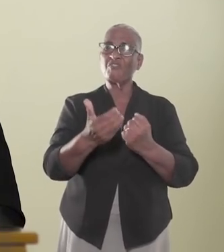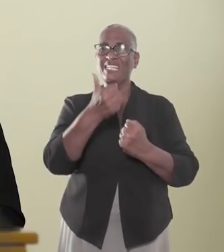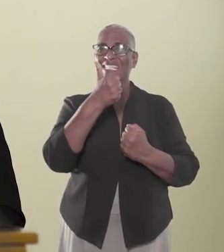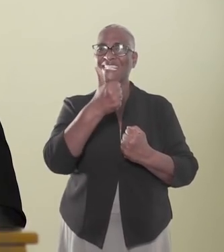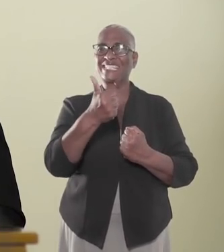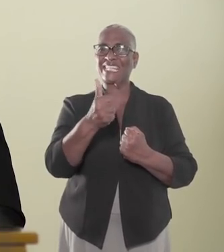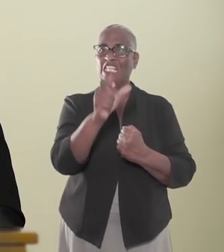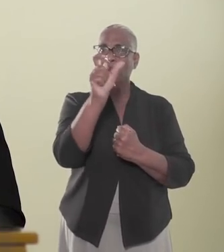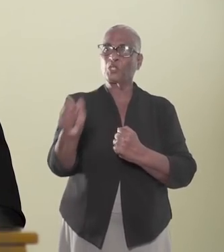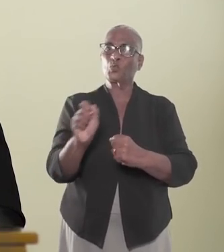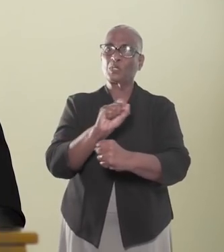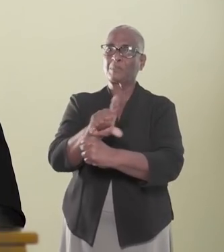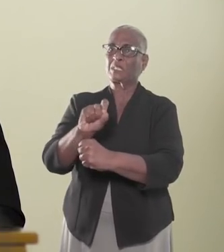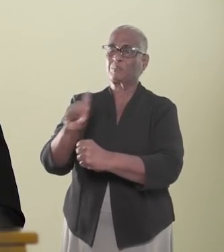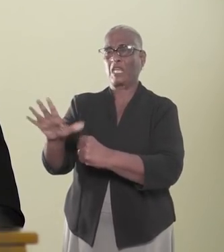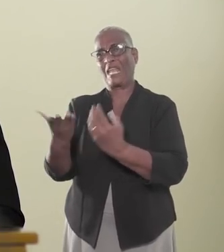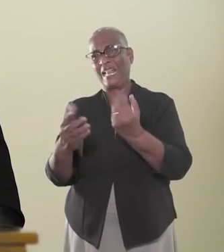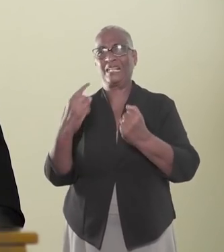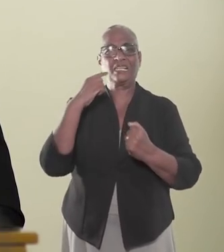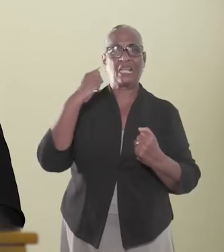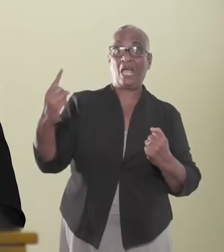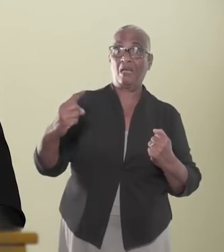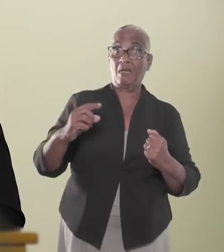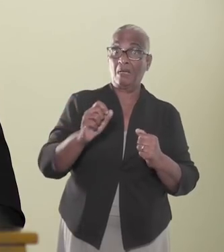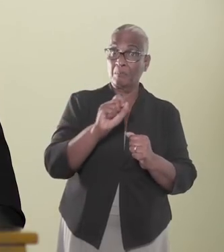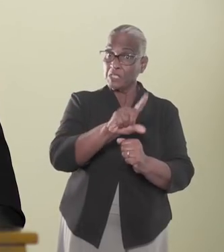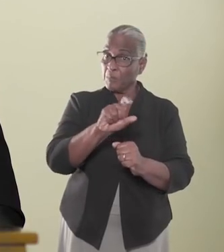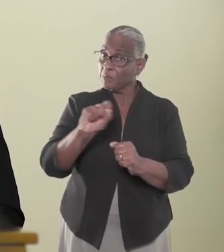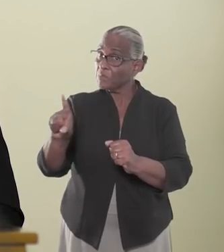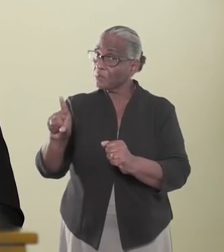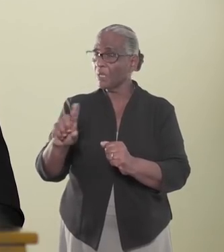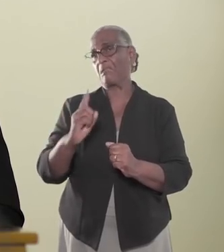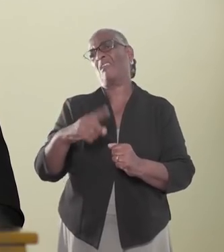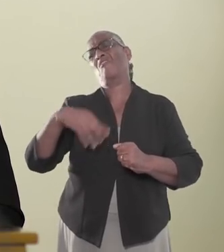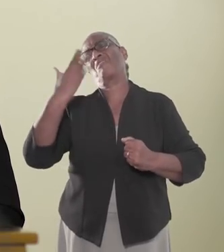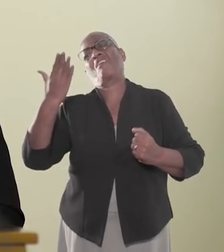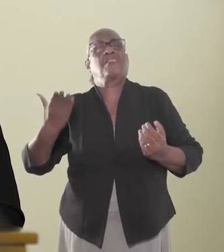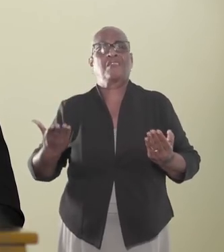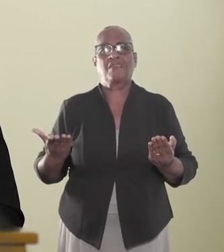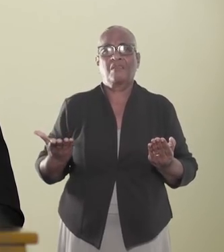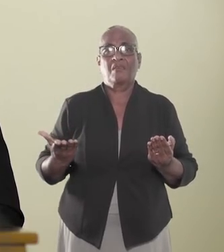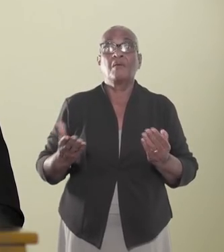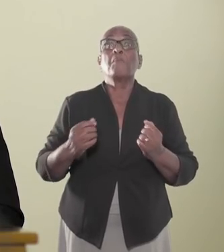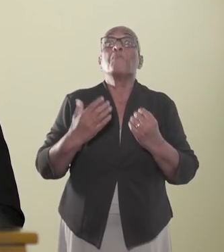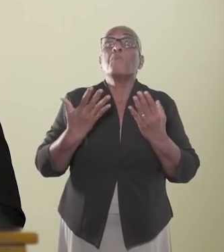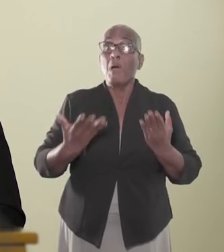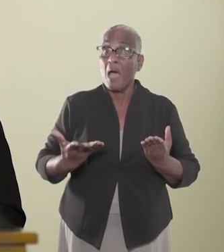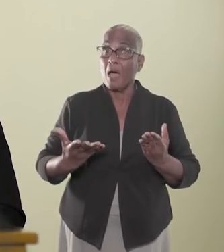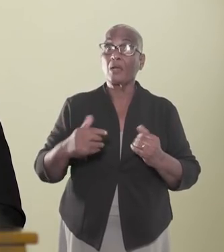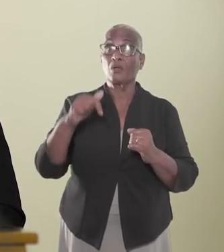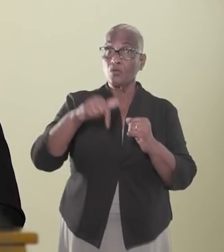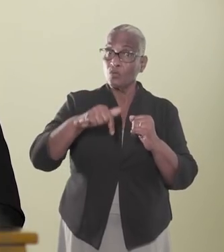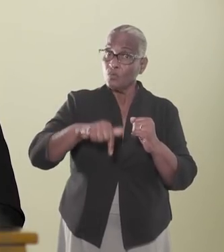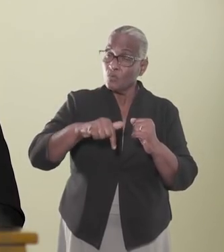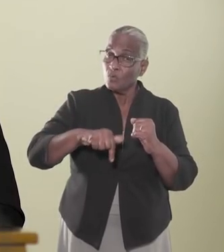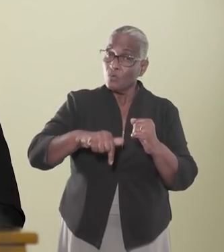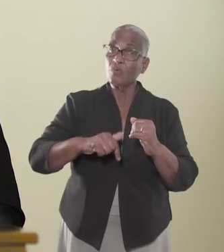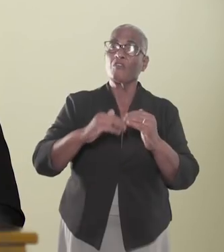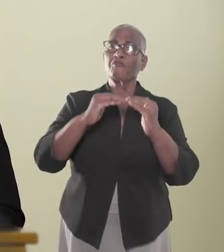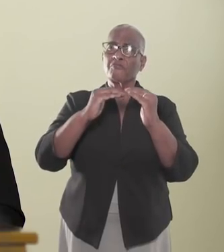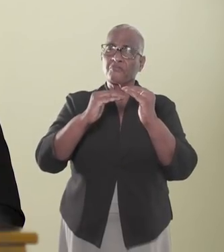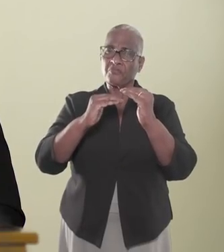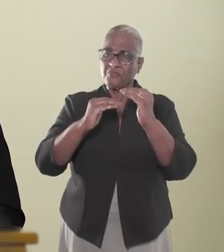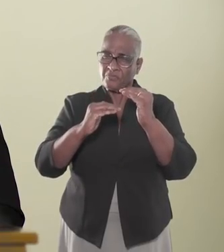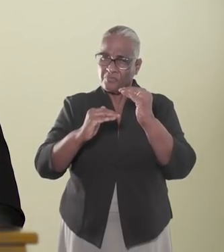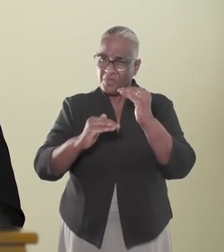gemiddeld aantal van zes besmettingen per dag gehad. Elke besmetting is er één te veel. Echter zijn wij nu